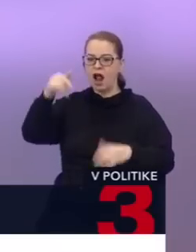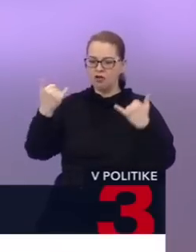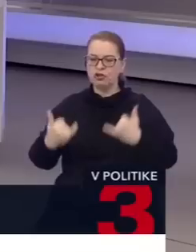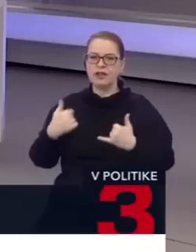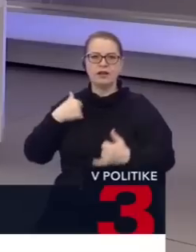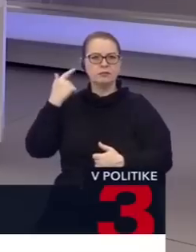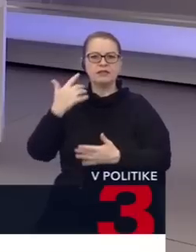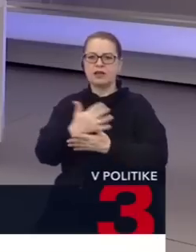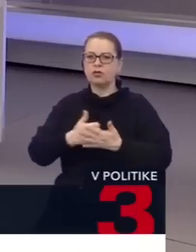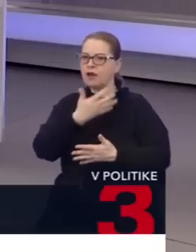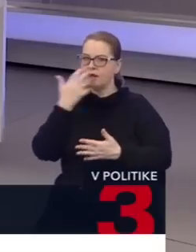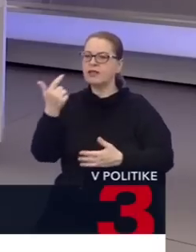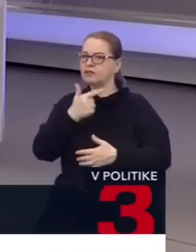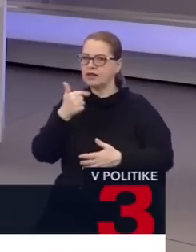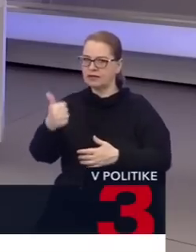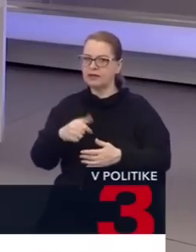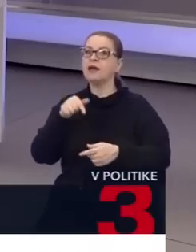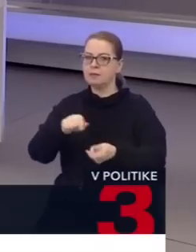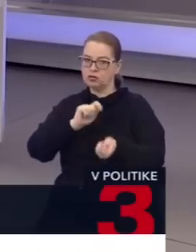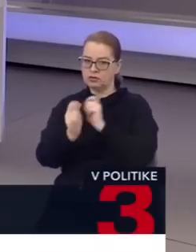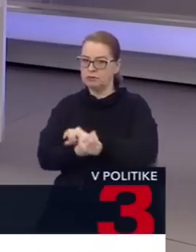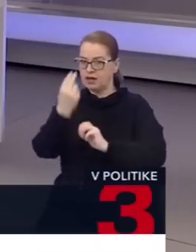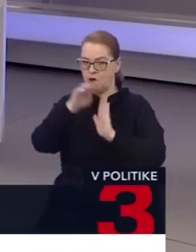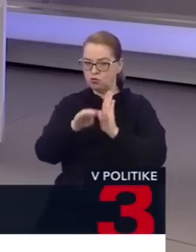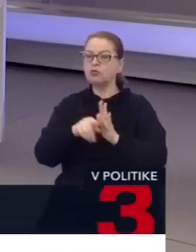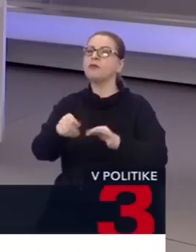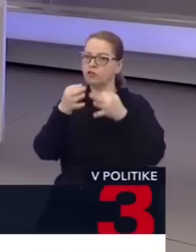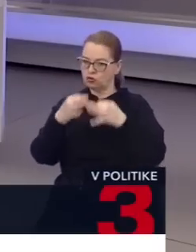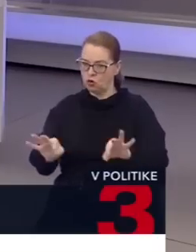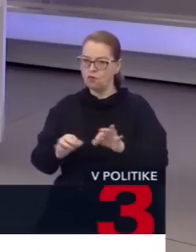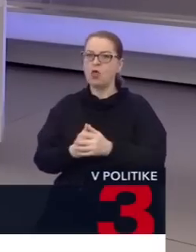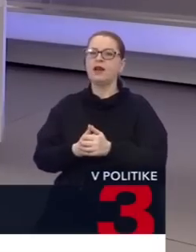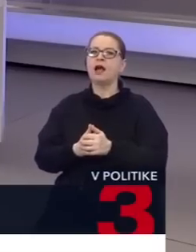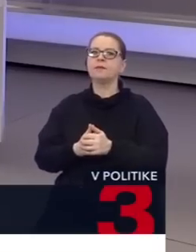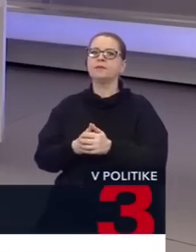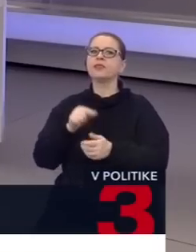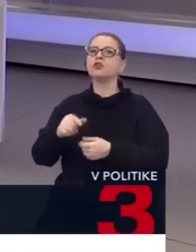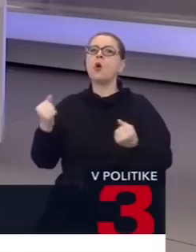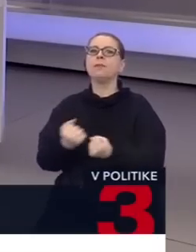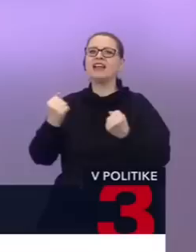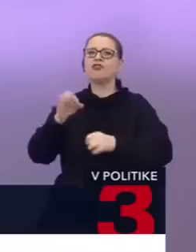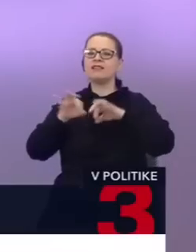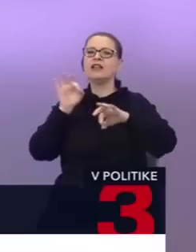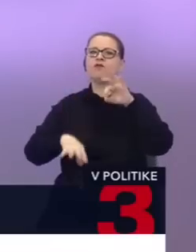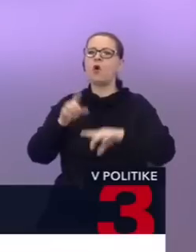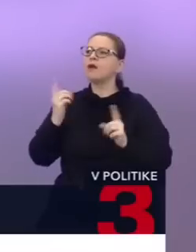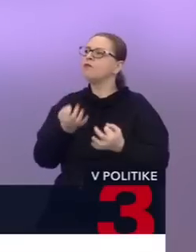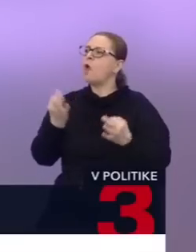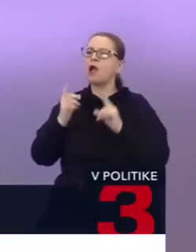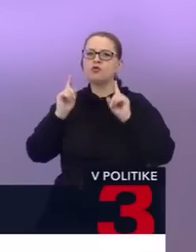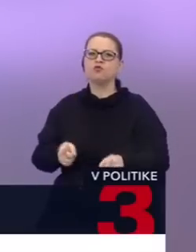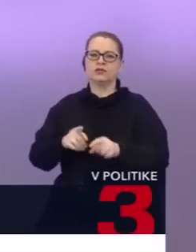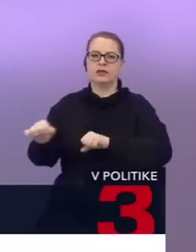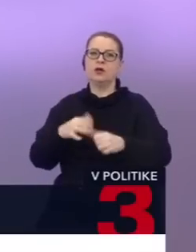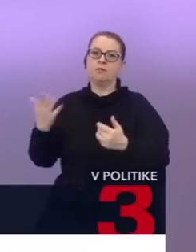neumožná. Takže preto prichádza k zmene ústavy, aby to už umožňovala. No a do prečasných volieb niekto vládnuť musí. A máme na výber